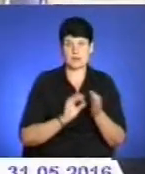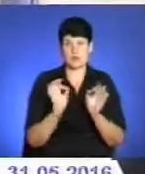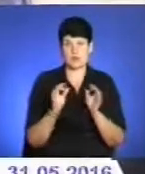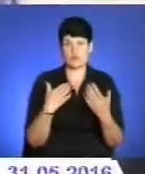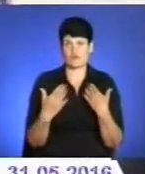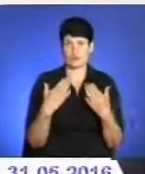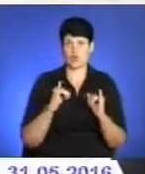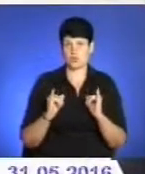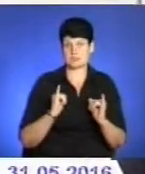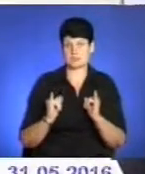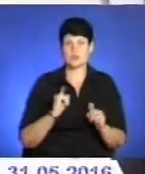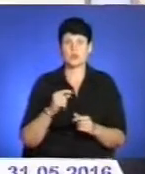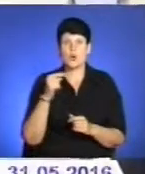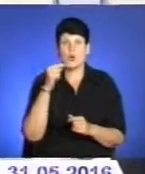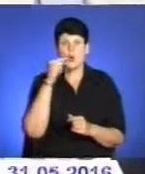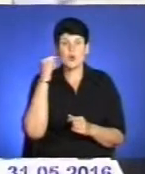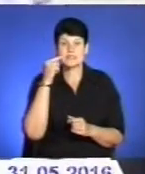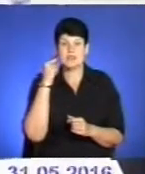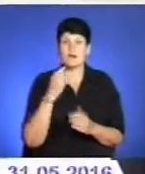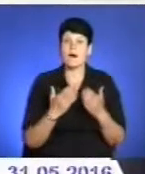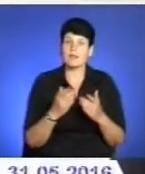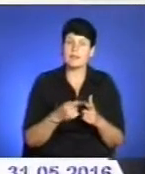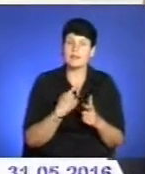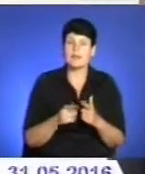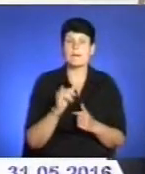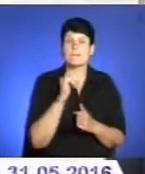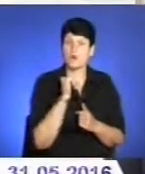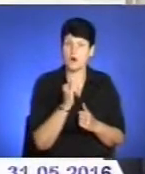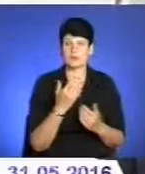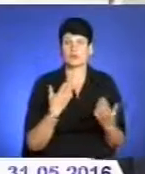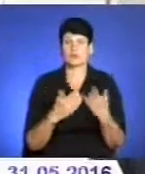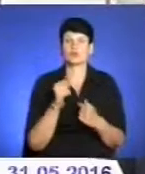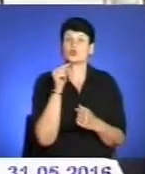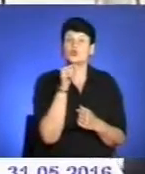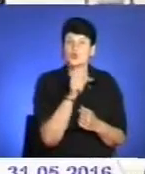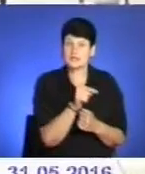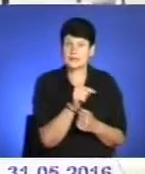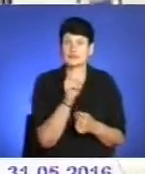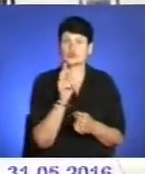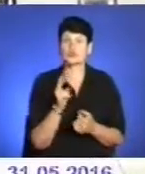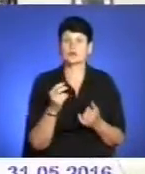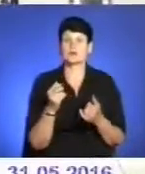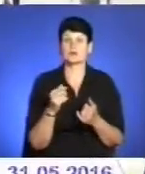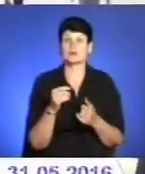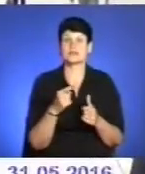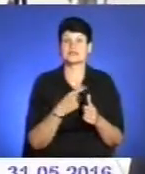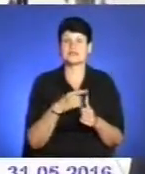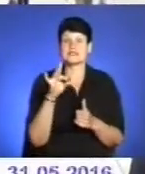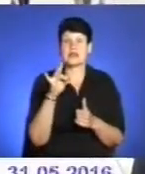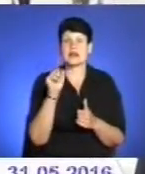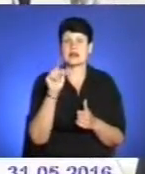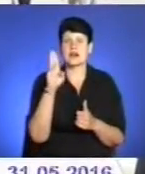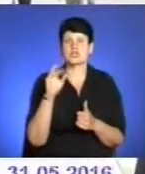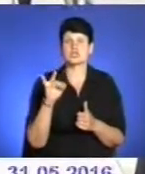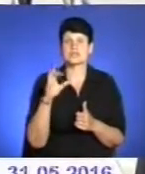є дактівна Україна. Насто люди нормальні, люди творчі, і люди нормально сприймають російських